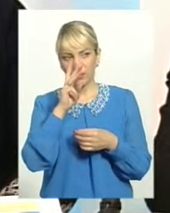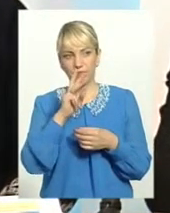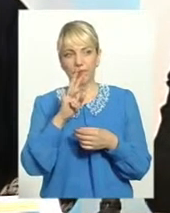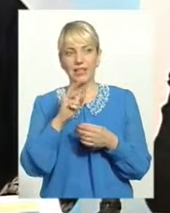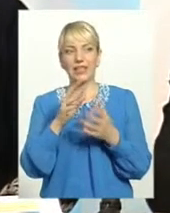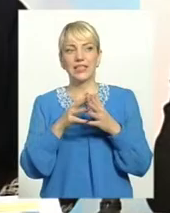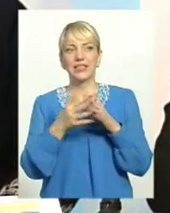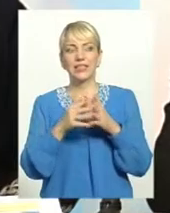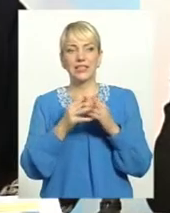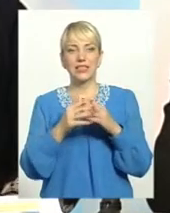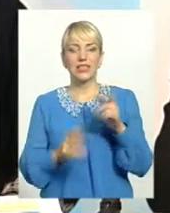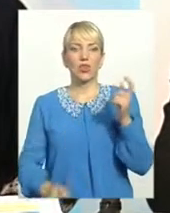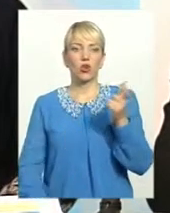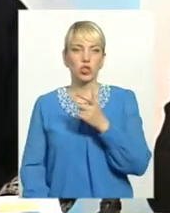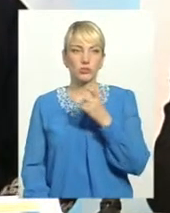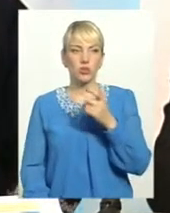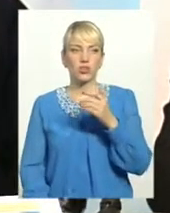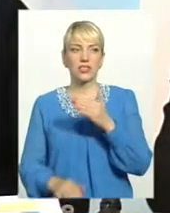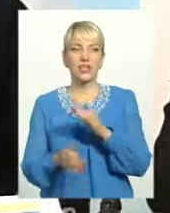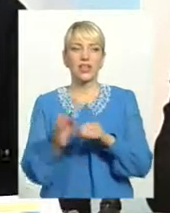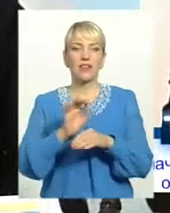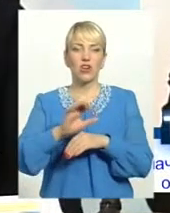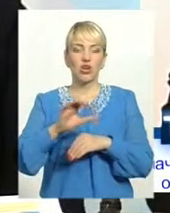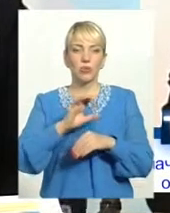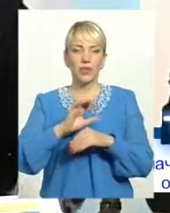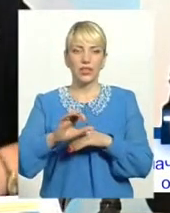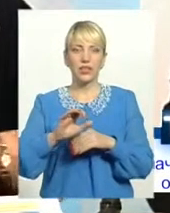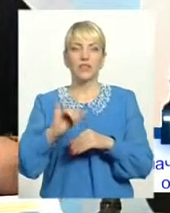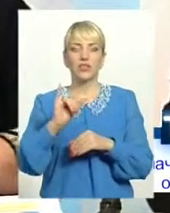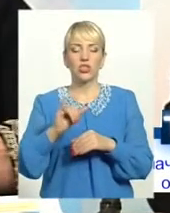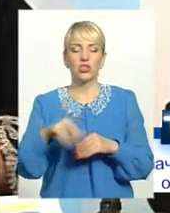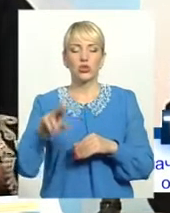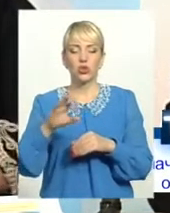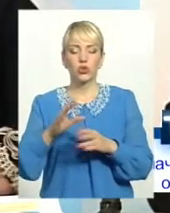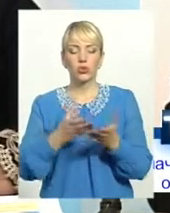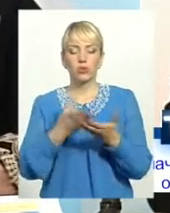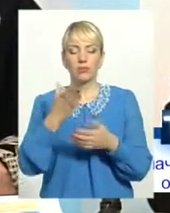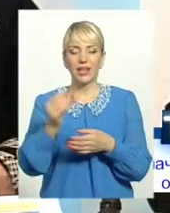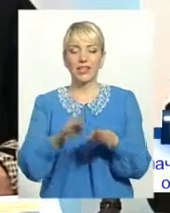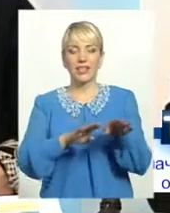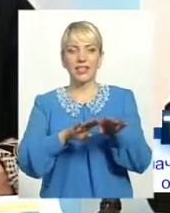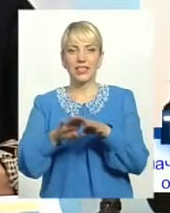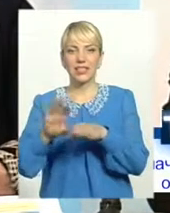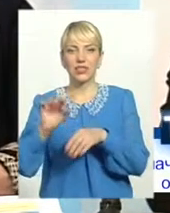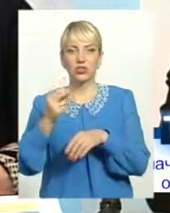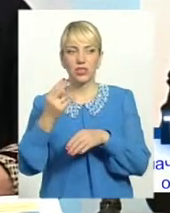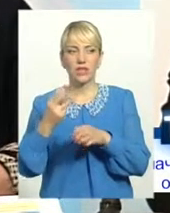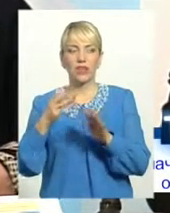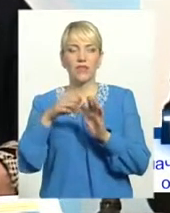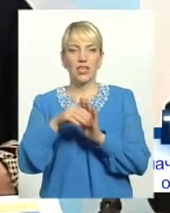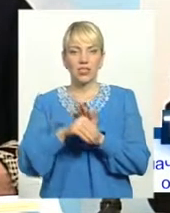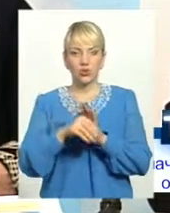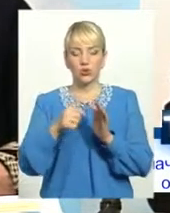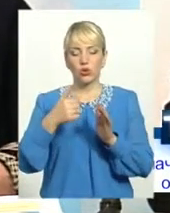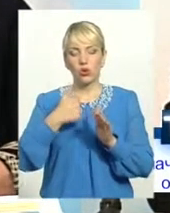сільськогосподарських виробників і, відповідно, сплати єдиного соціального внеску, користуючись нагодою, хочу